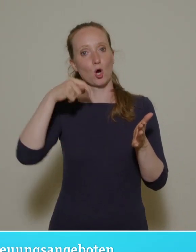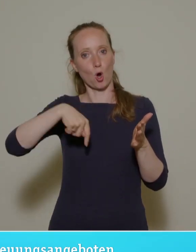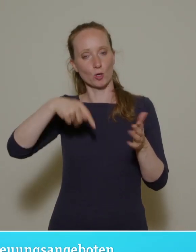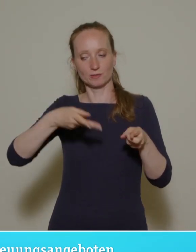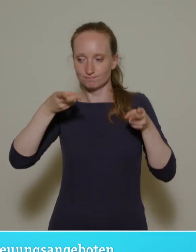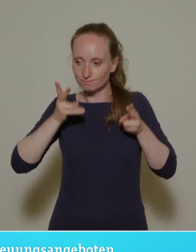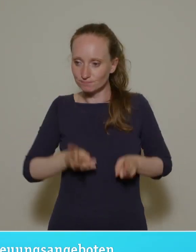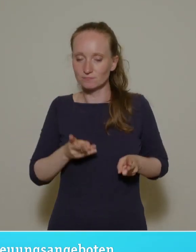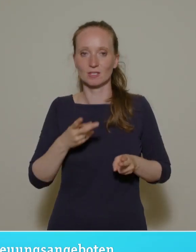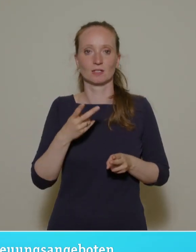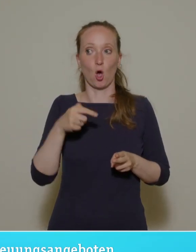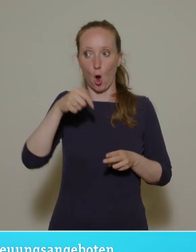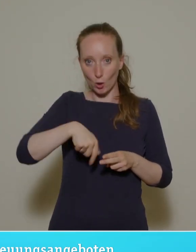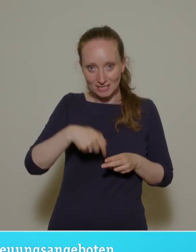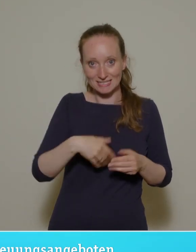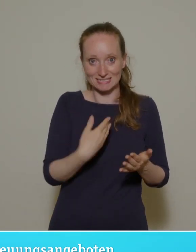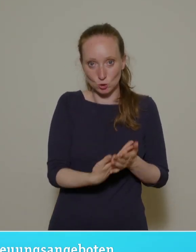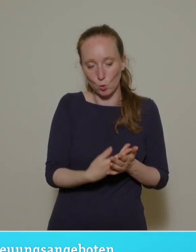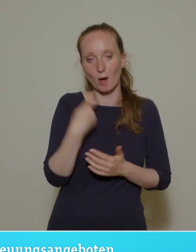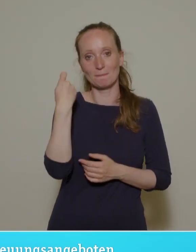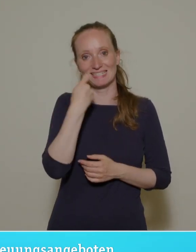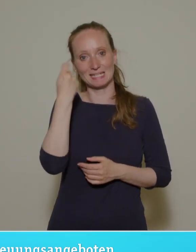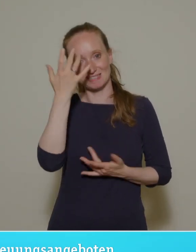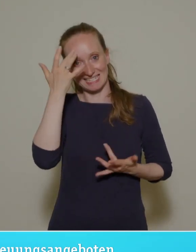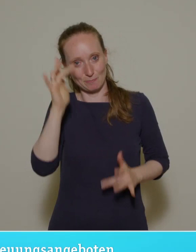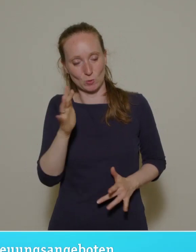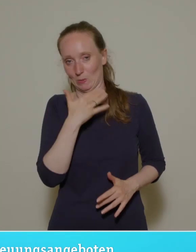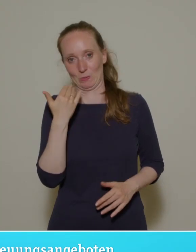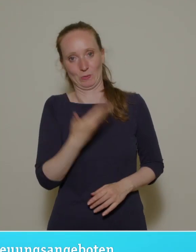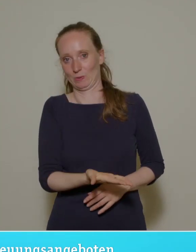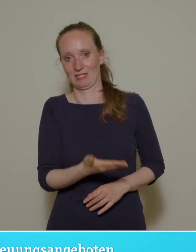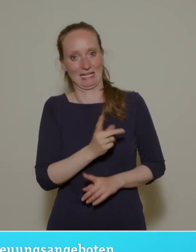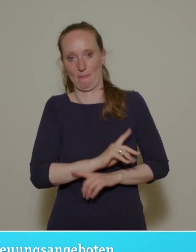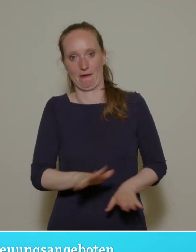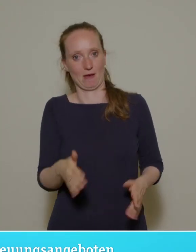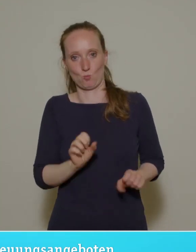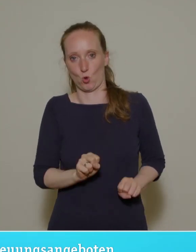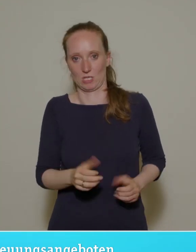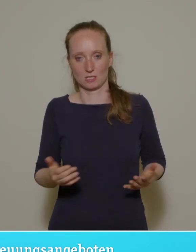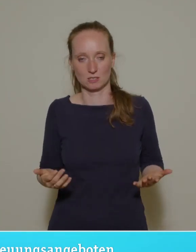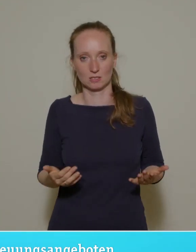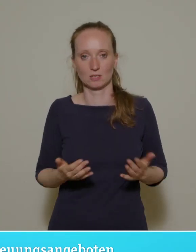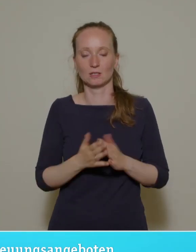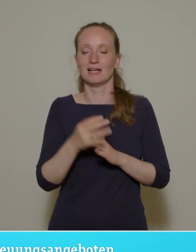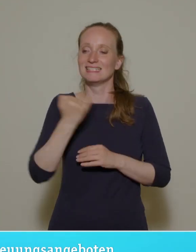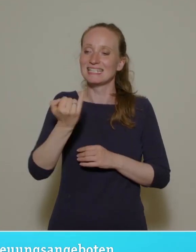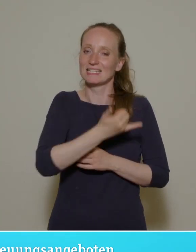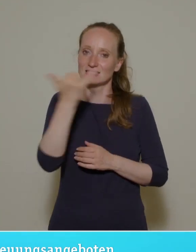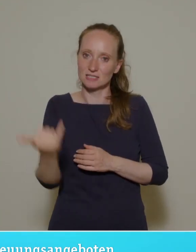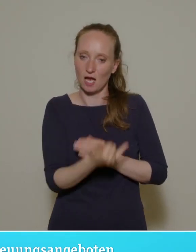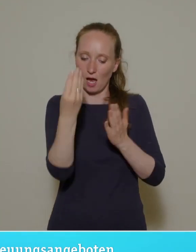Betriebsgenehmigung mehr kriegen würden. So sind nun mal die Vorgaben des Landes. Und dann wird darin beschrieben, jedes Jahr,